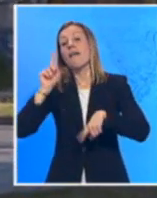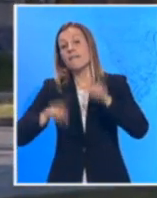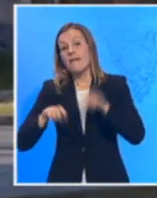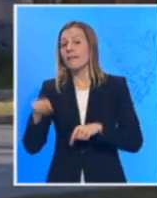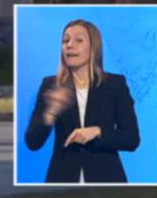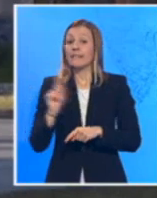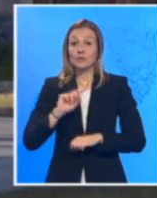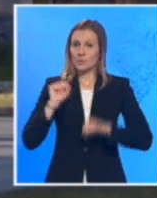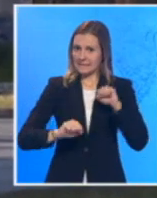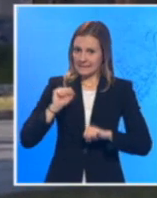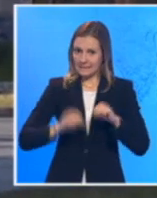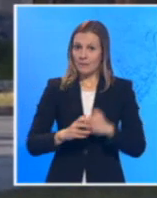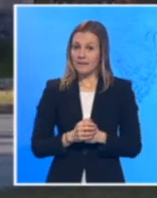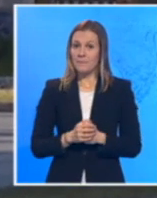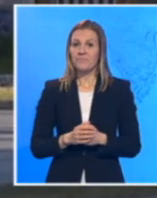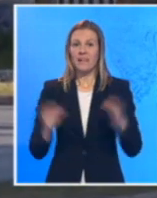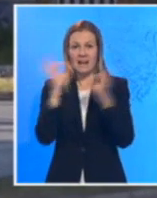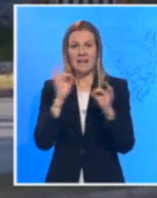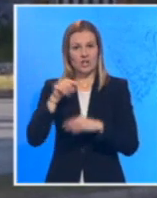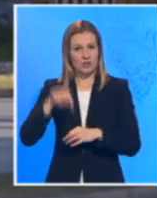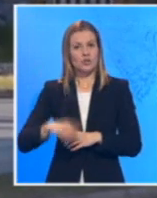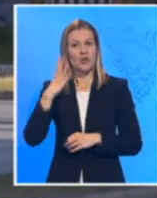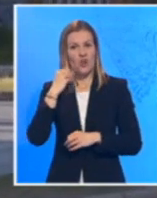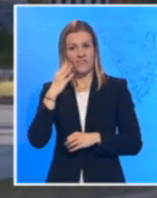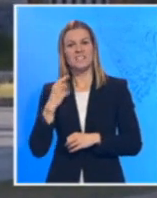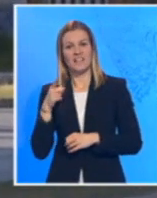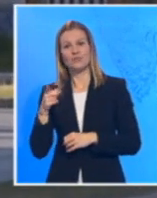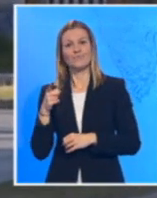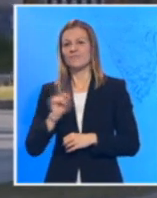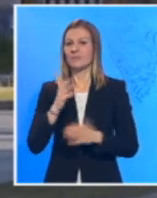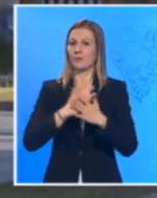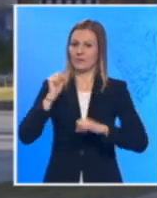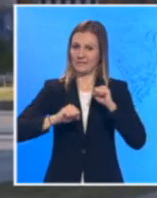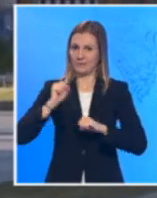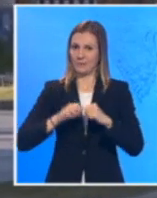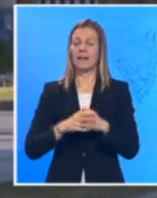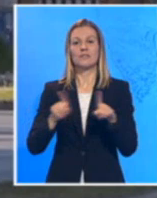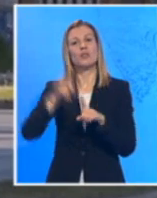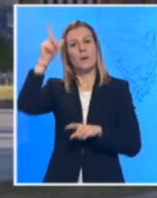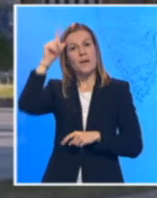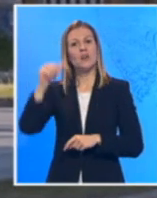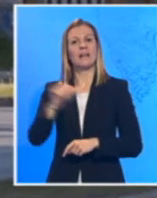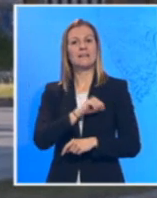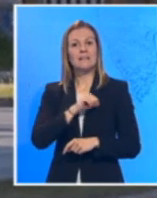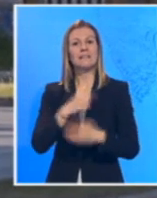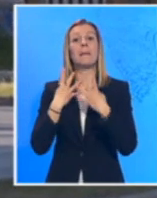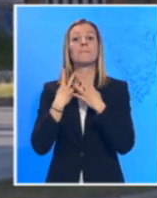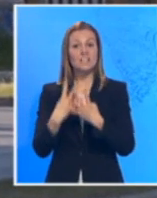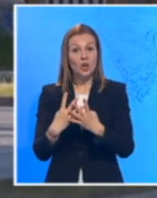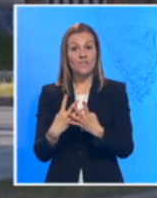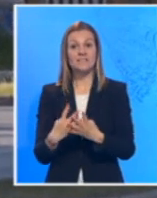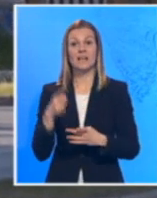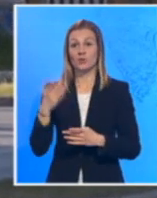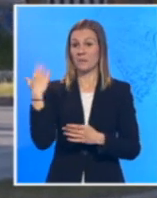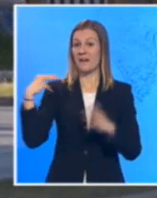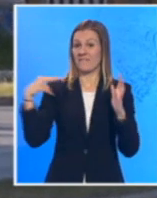nisu bili disciplinovani. Nažalost, Novi Sad se nalazi u ovoj drugoj grupi. Pored Novog Sada, tu su Beograd, Kikinda i Sremska Mitrovica, gde je u toku